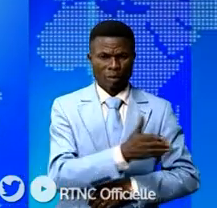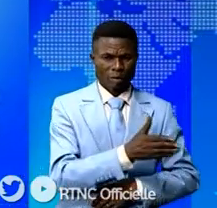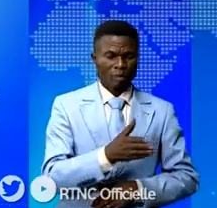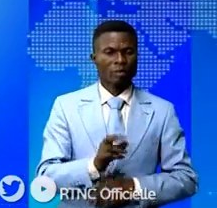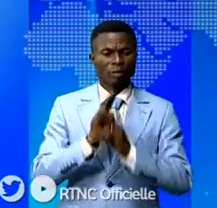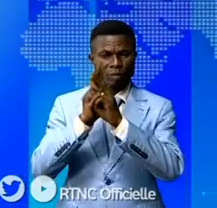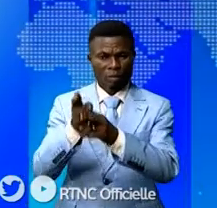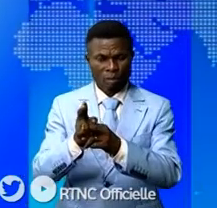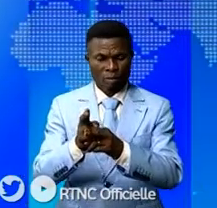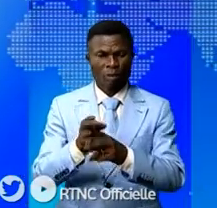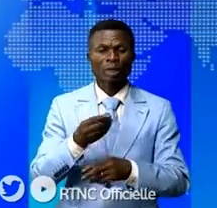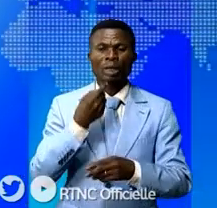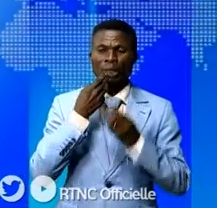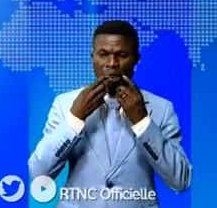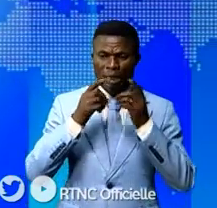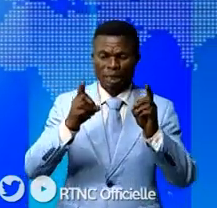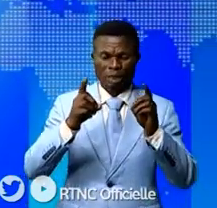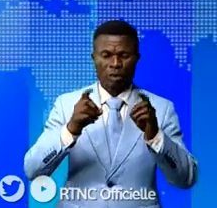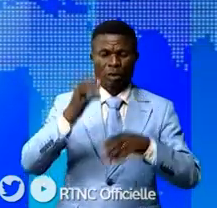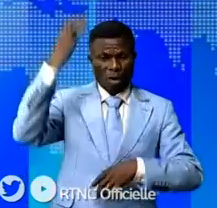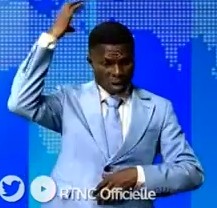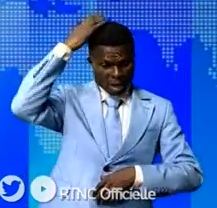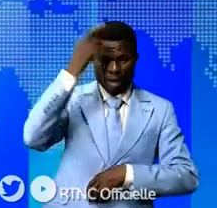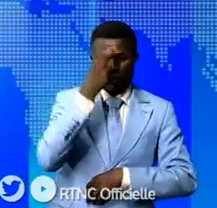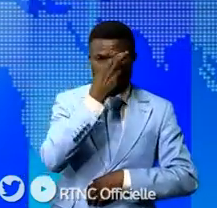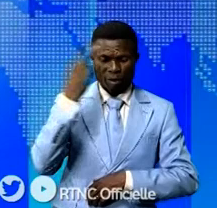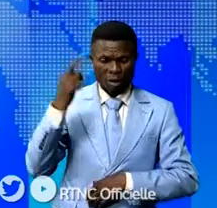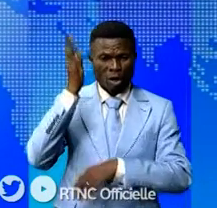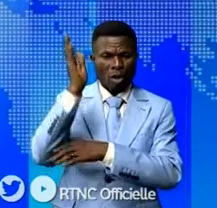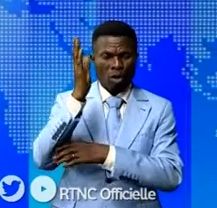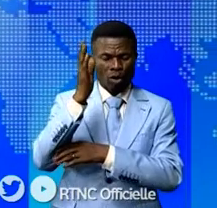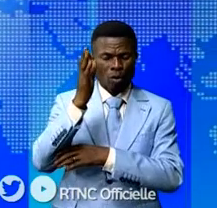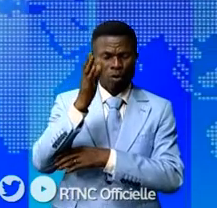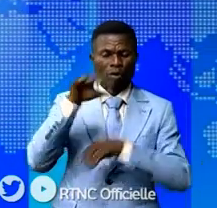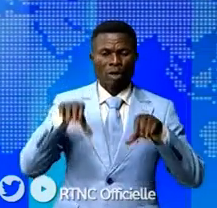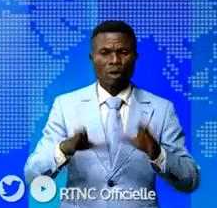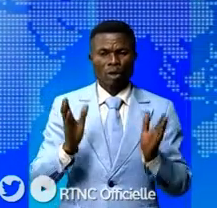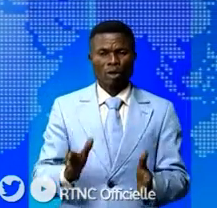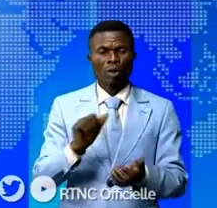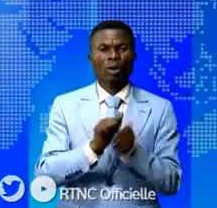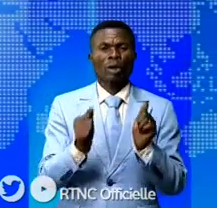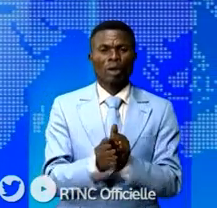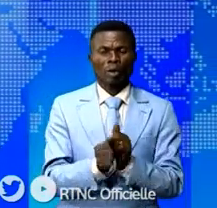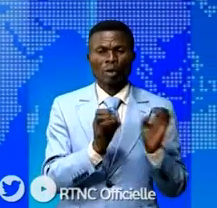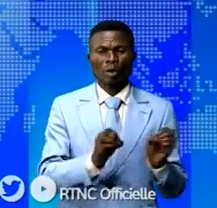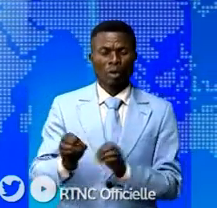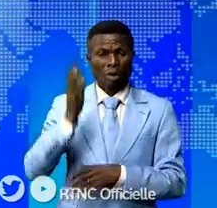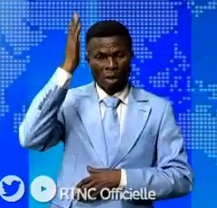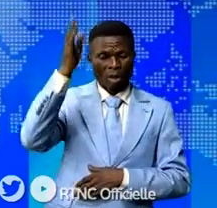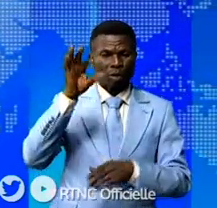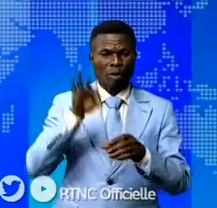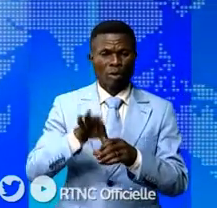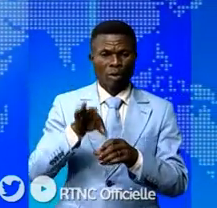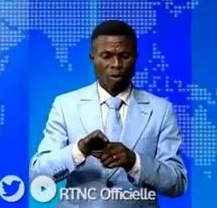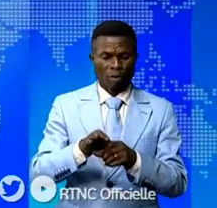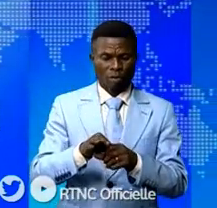Réagissant à la déclaration des évêques catholiques de la conférence épiscopale nationale du Congo sur la tenue des prochaines élections